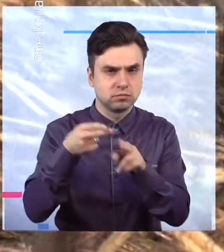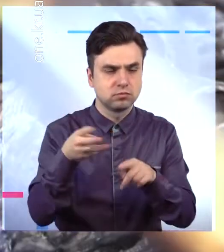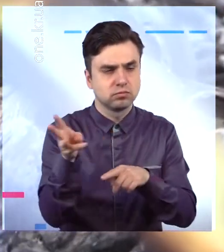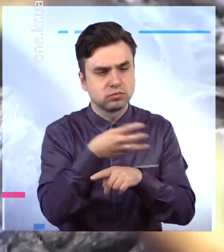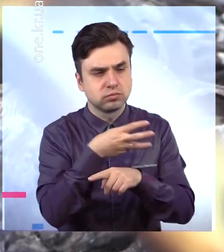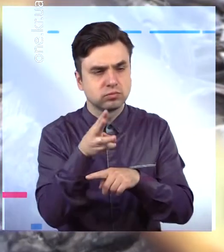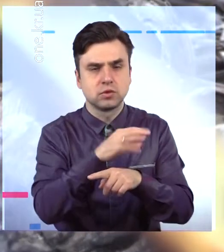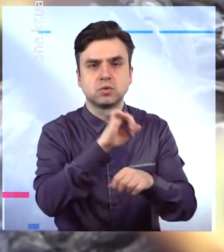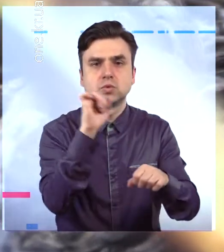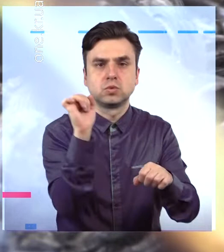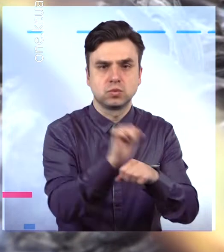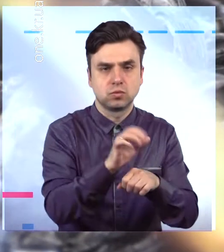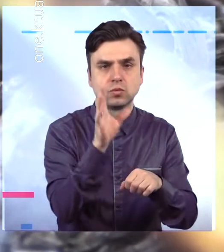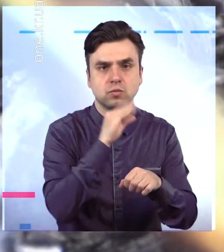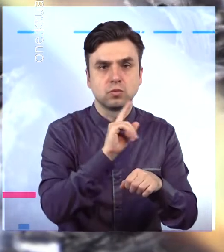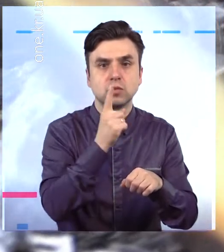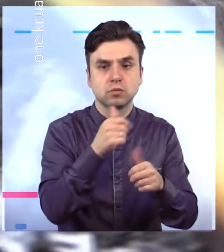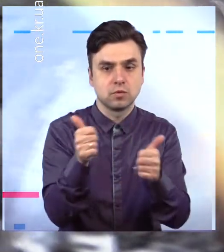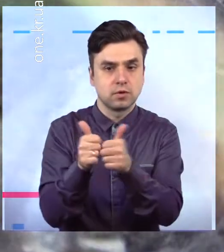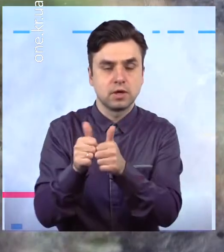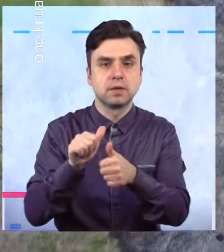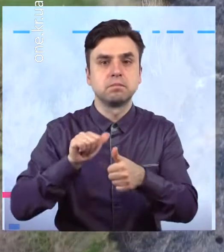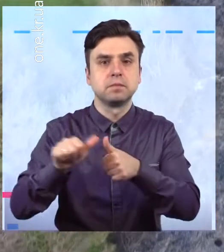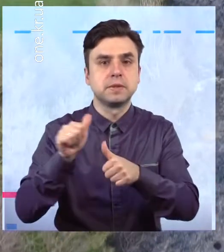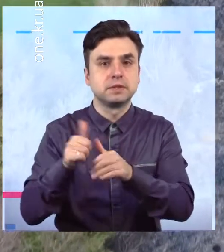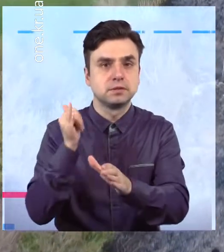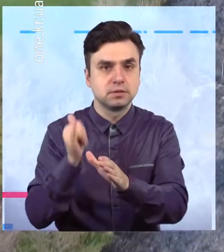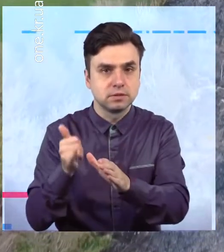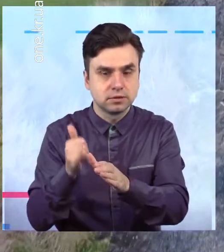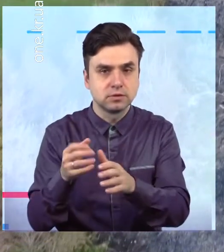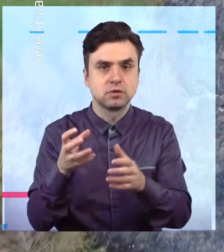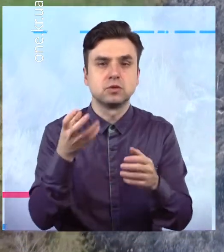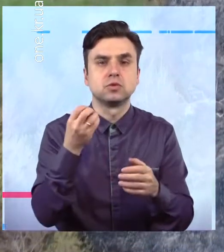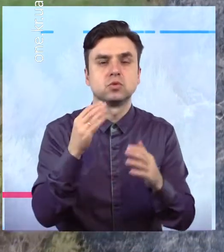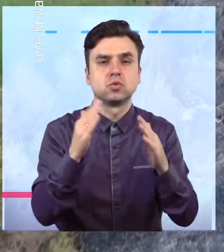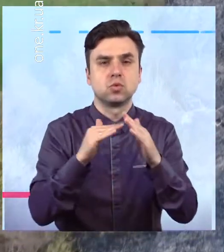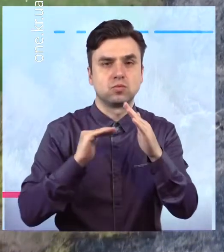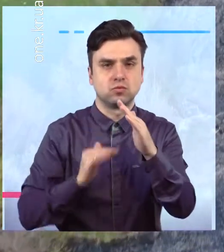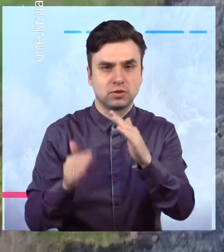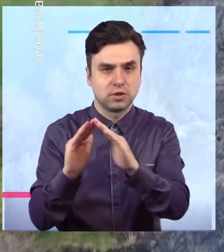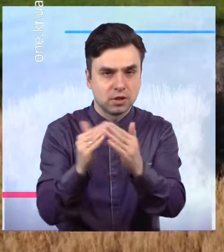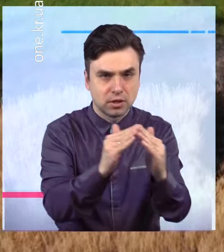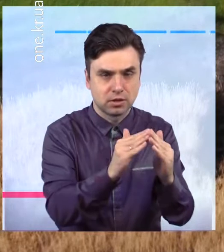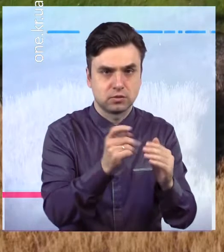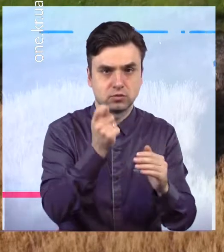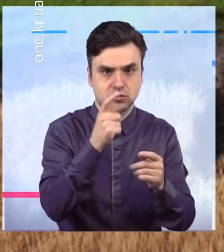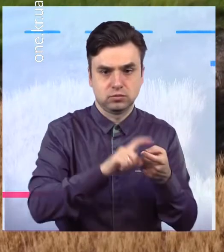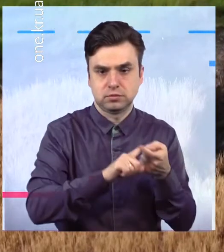'я, тим самим не давши йому перекинутися на автозаправочну станцію та розташовані поблизу приватні будинки.